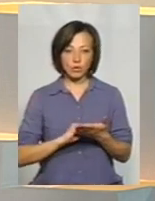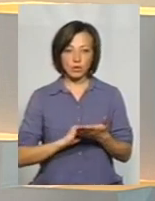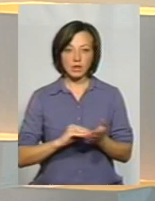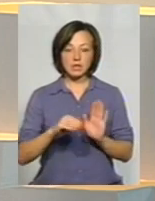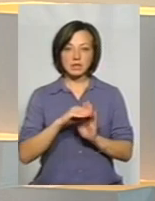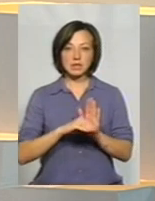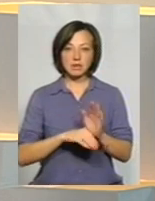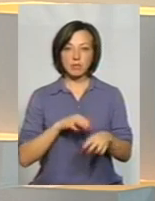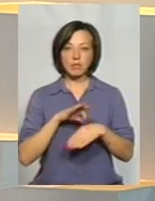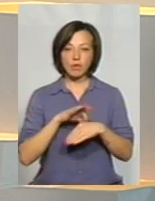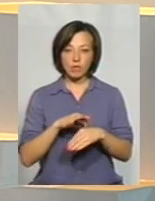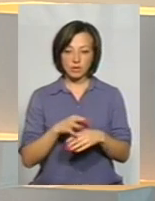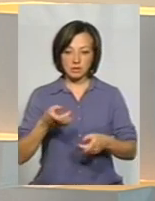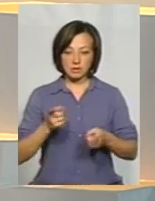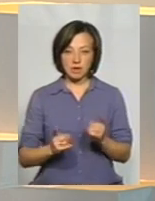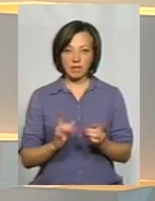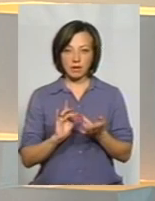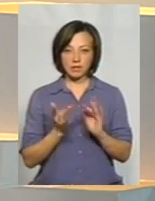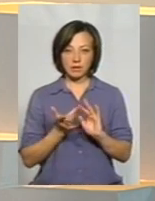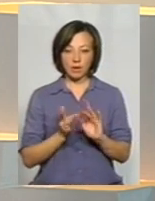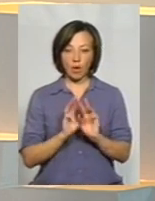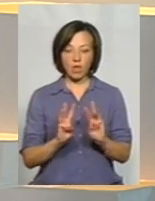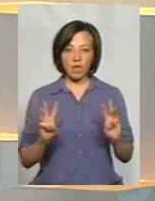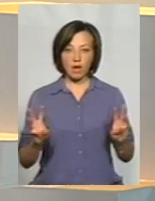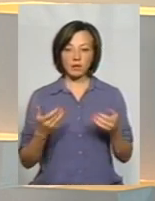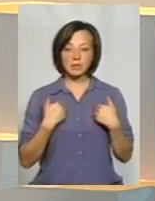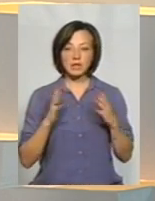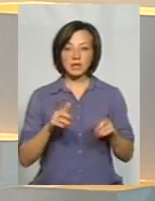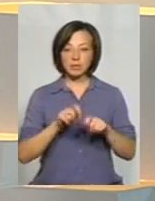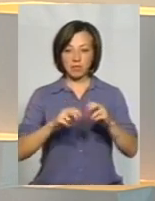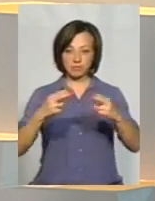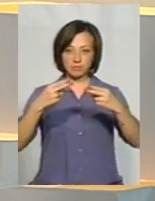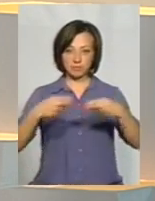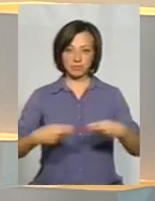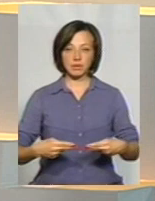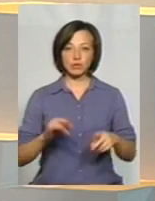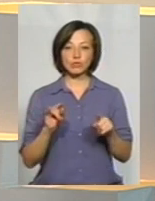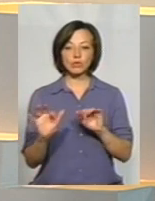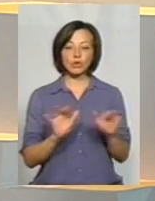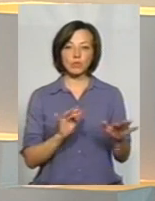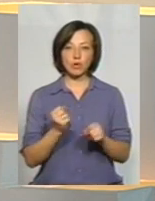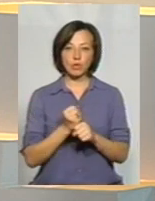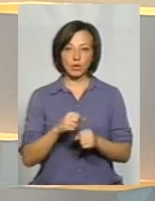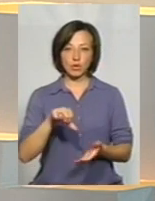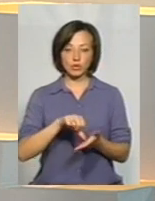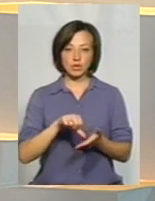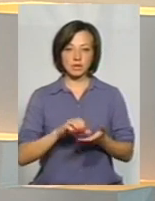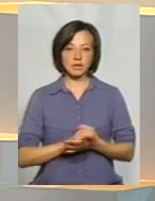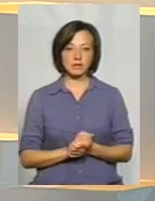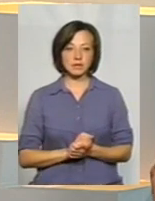система проводиться в системі онлайн. Ми тільки на моніторі бачимо, які ходи, які кроки роблять учасники.